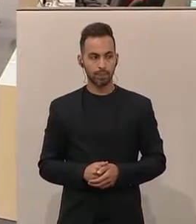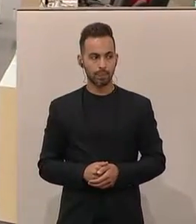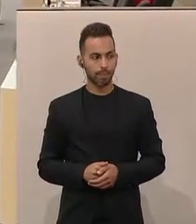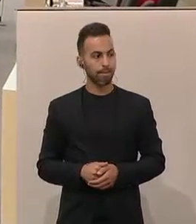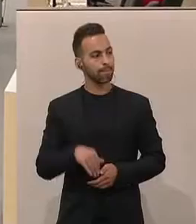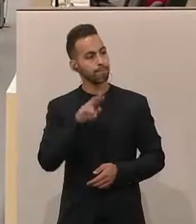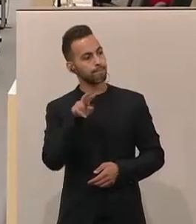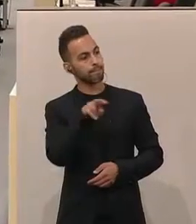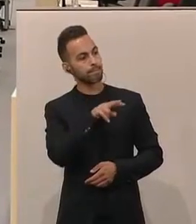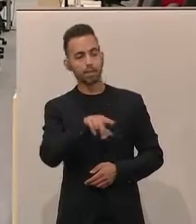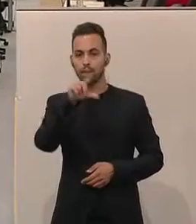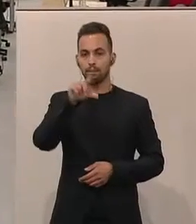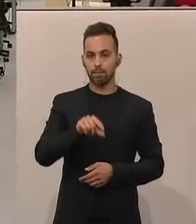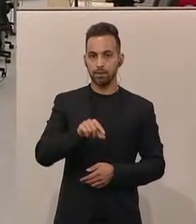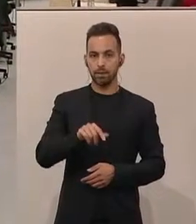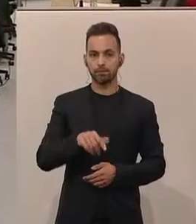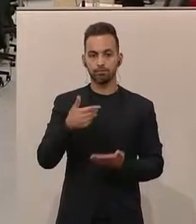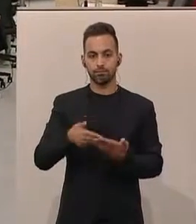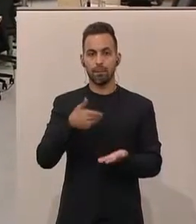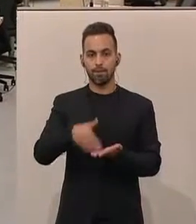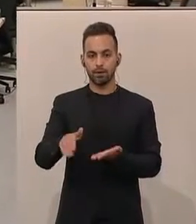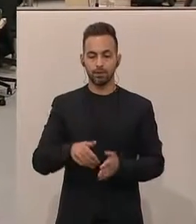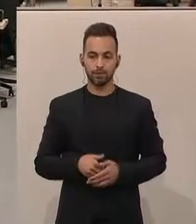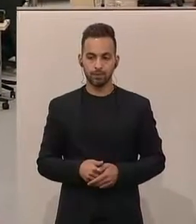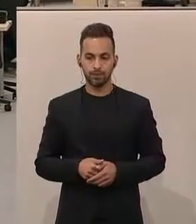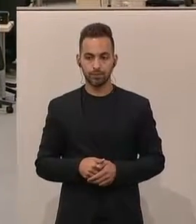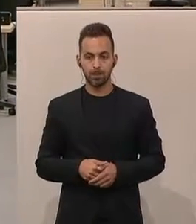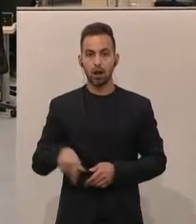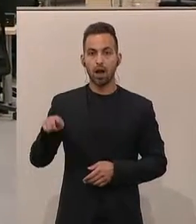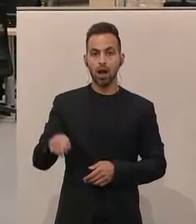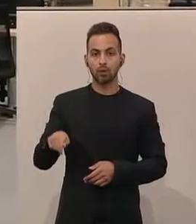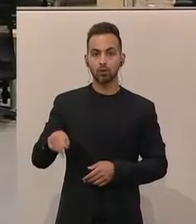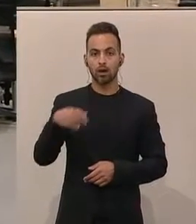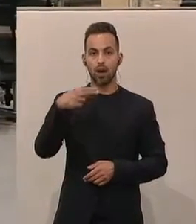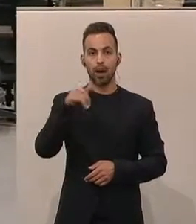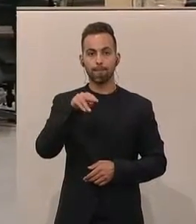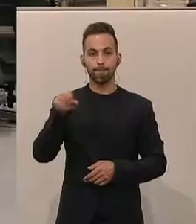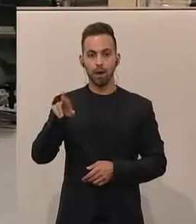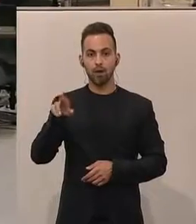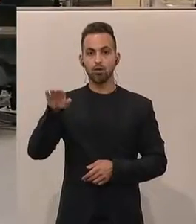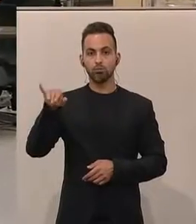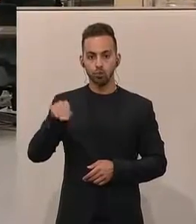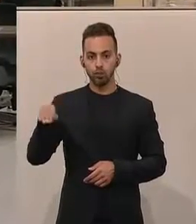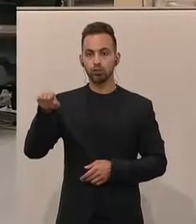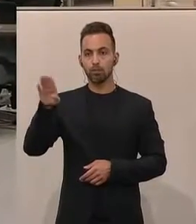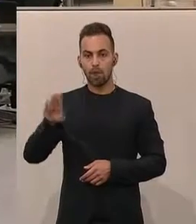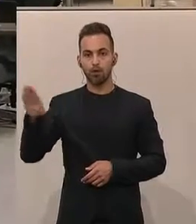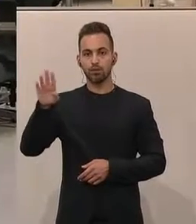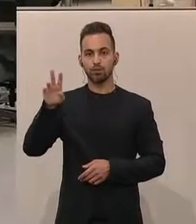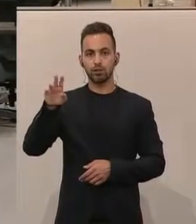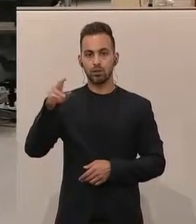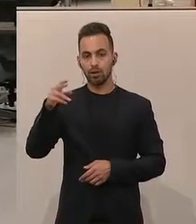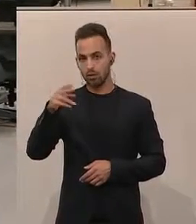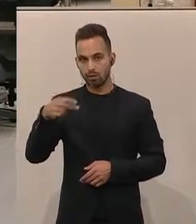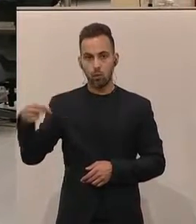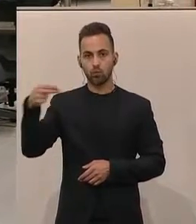Das ist die Minderheit, der ist da abgelehnt. Die Abgeordneten Hamamuchic, Belakowicz, Loacker, Holzinger, Fogtenhofer haben einen